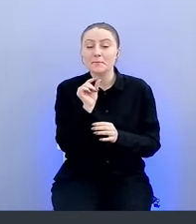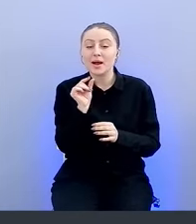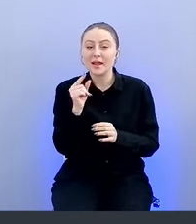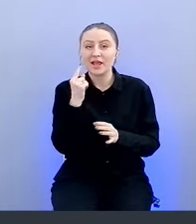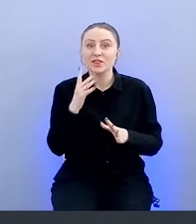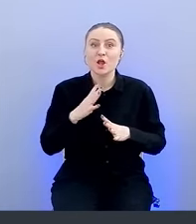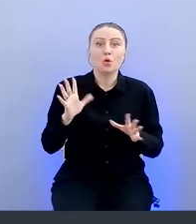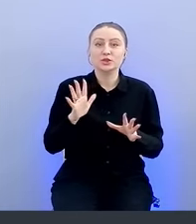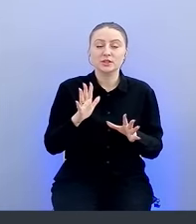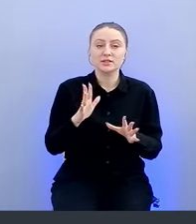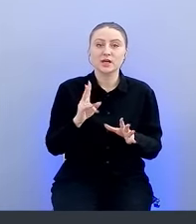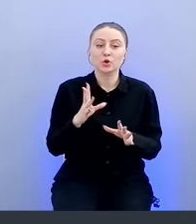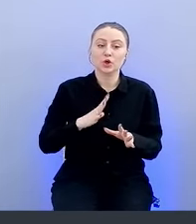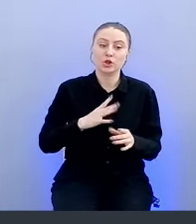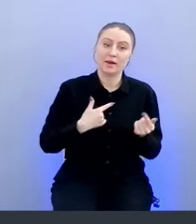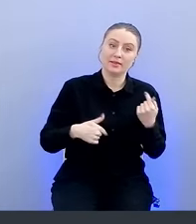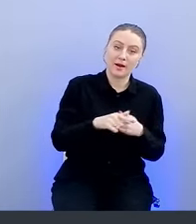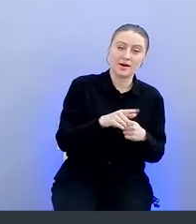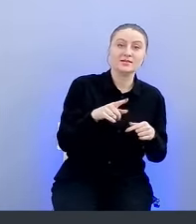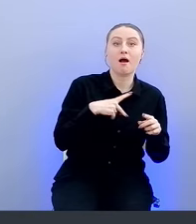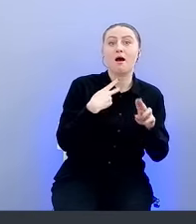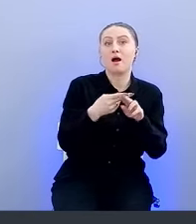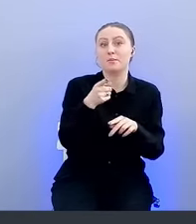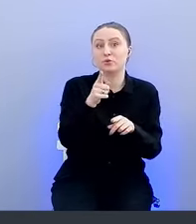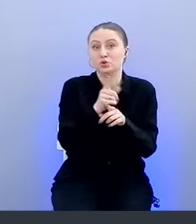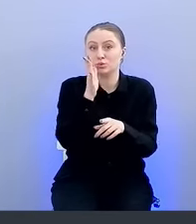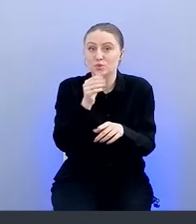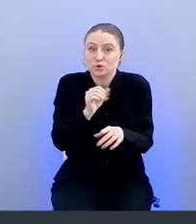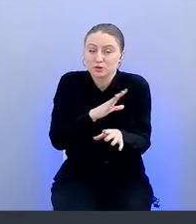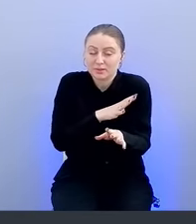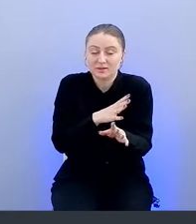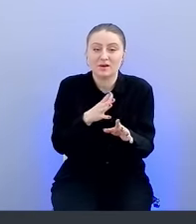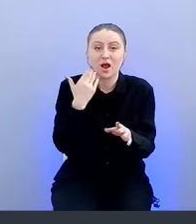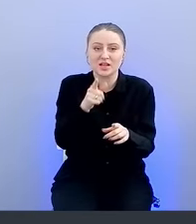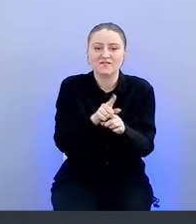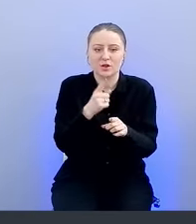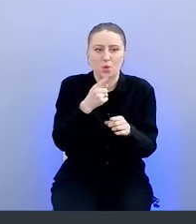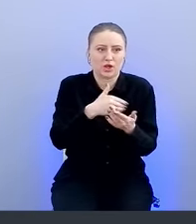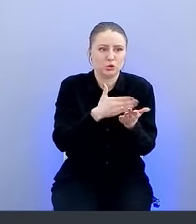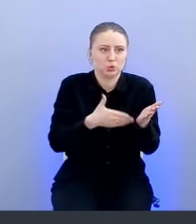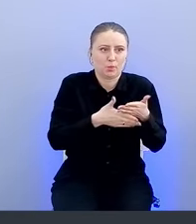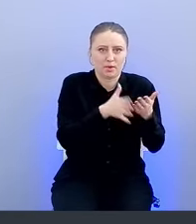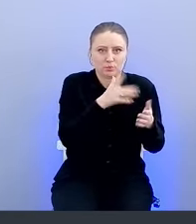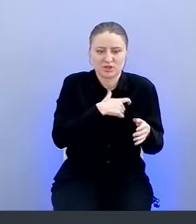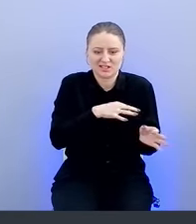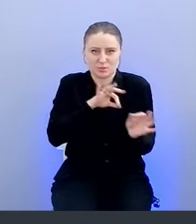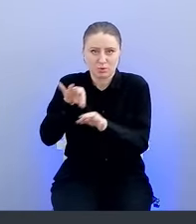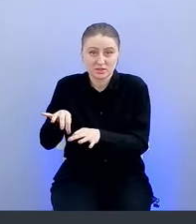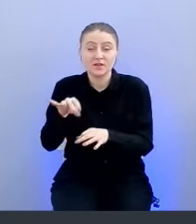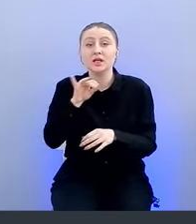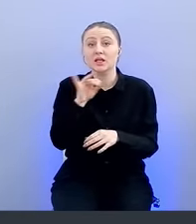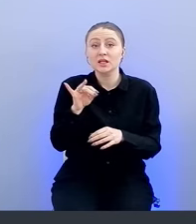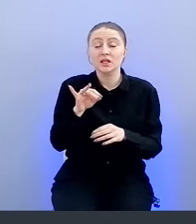которые ждали нас, которые могут ждать вас в рамках построения такого инструмента. И под